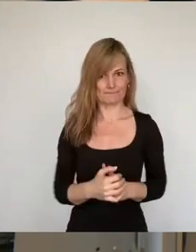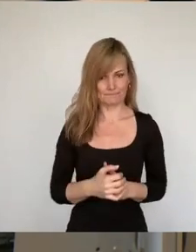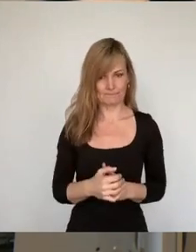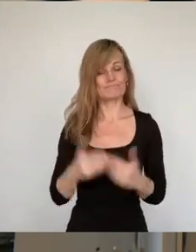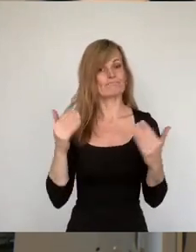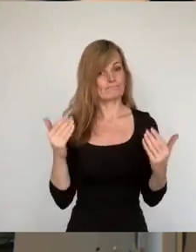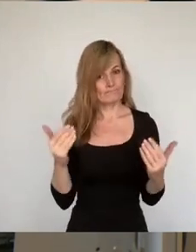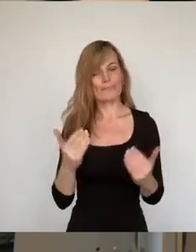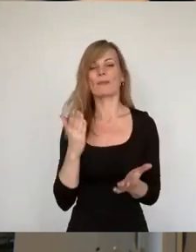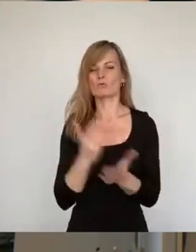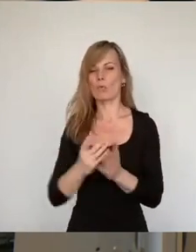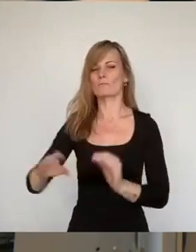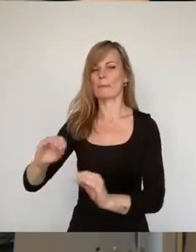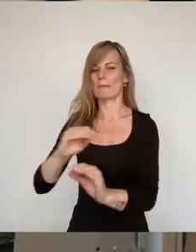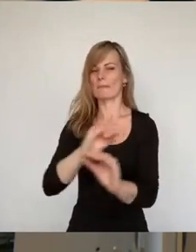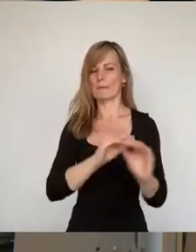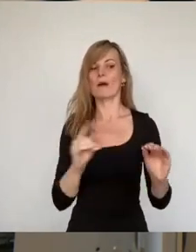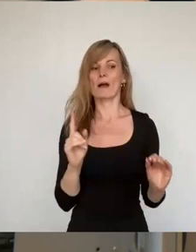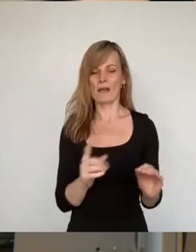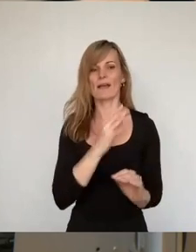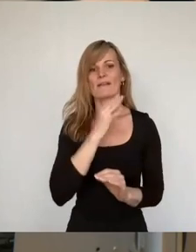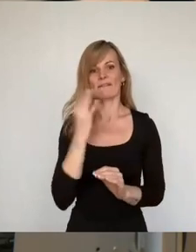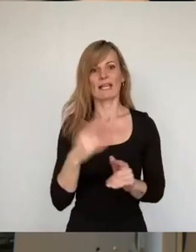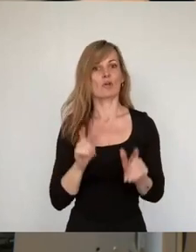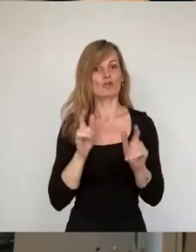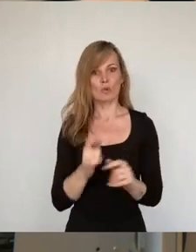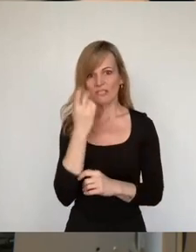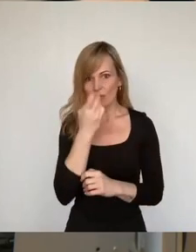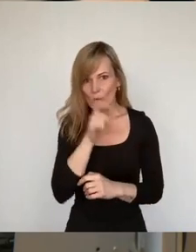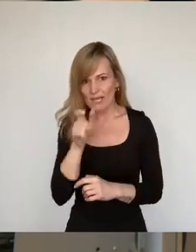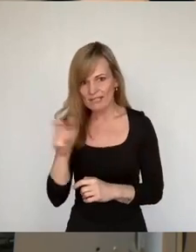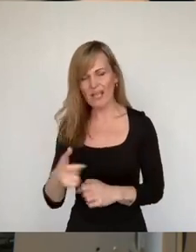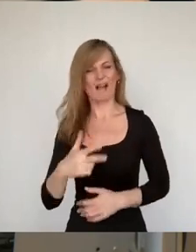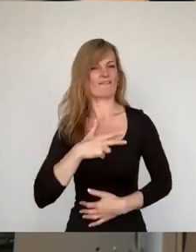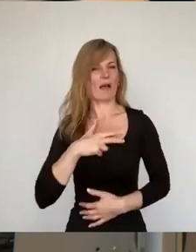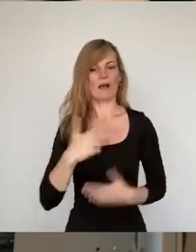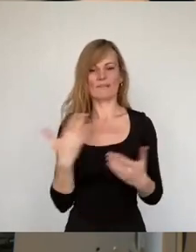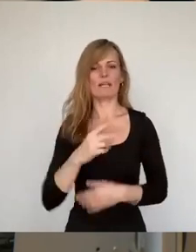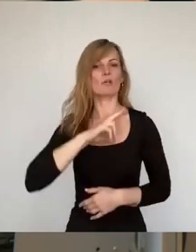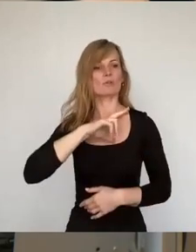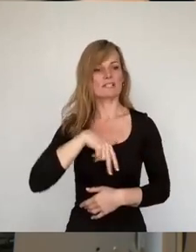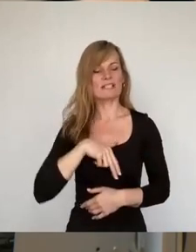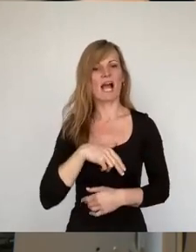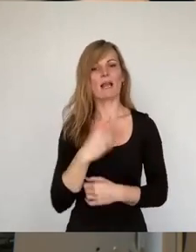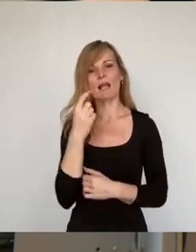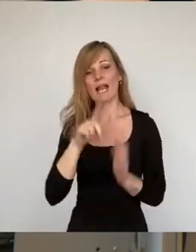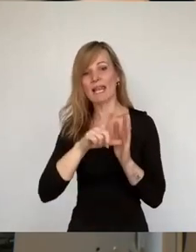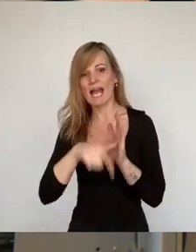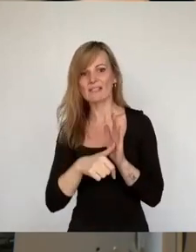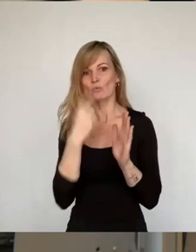herumgesprochen, dass sehr viele sogenannte Schutzsuchende in Wahrheit doch eher Sozialleistungssuchende in Deutschland sind.